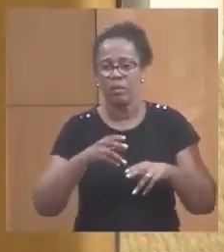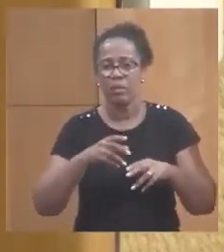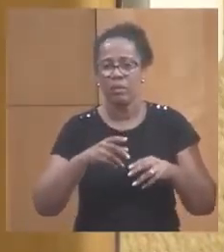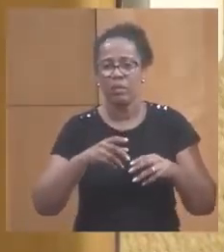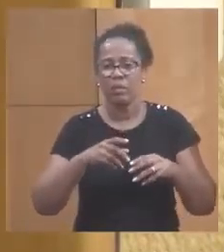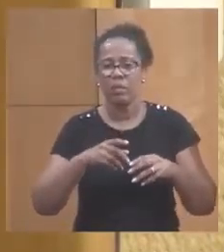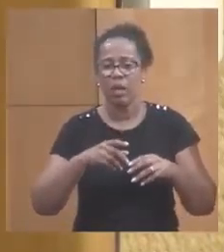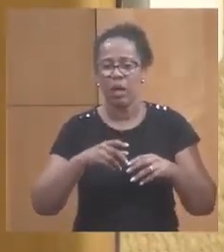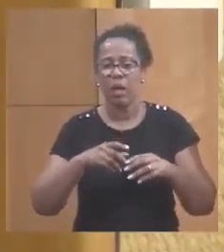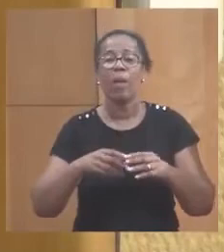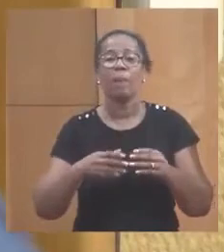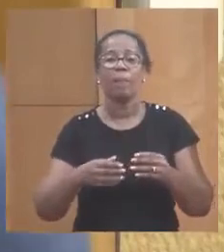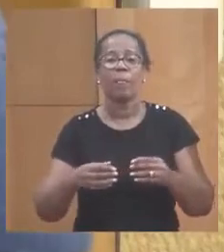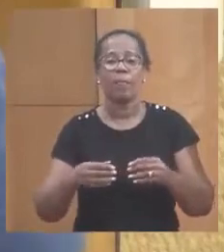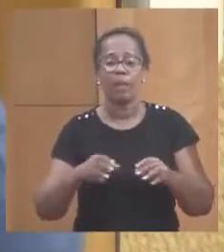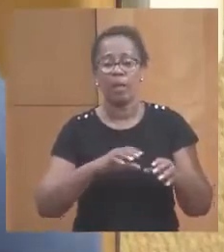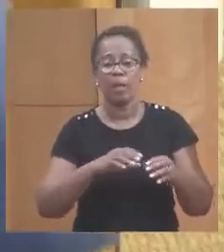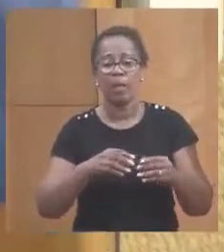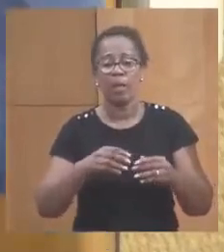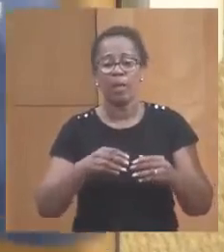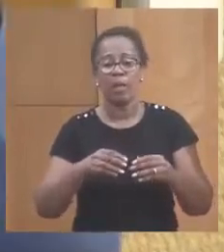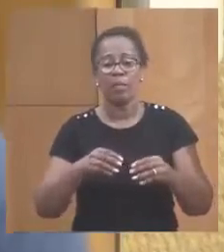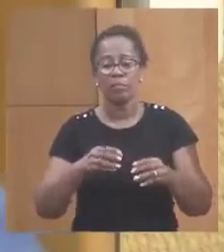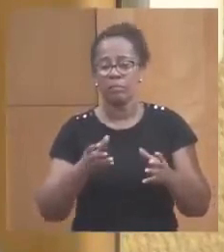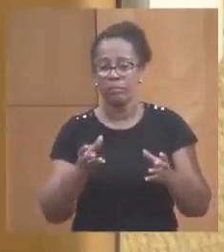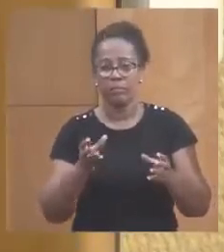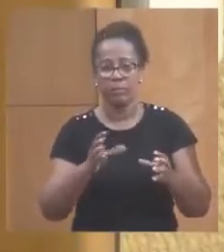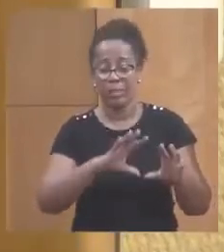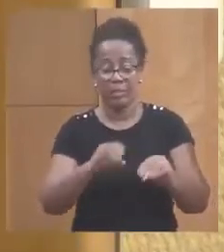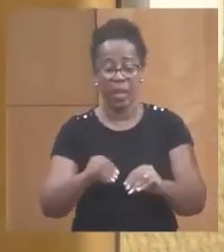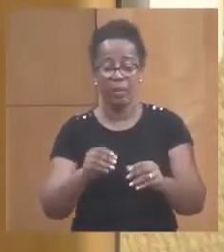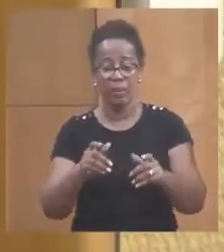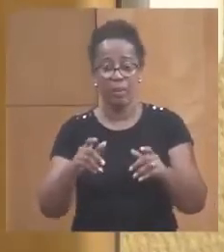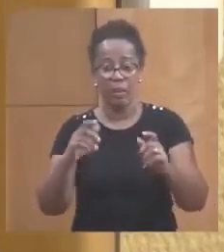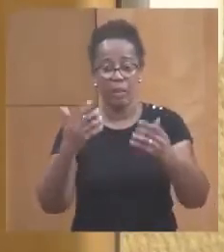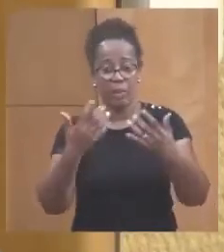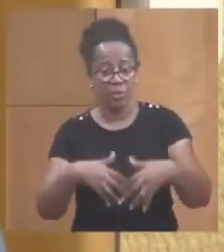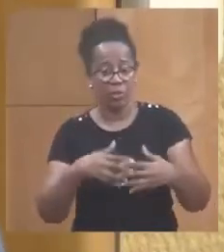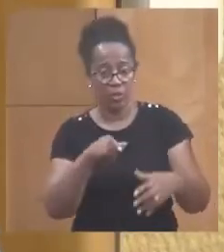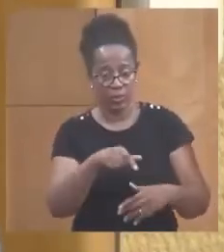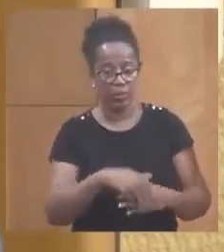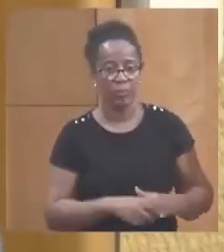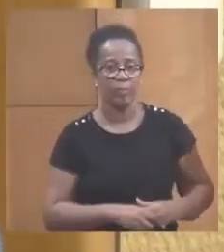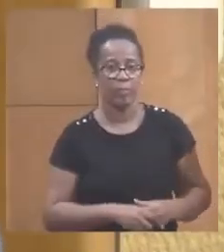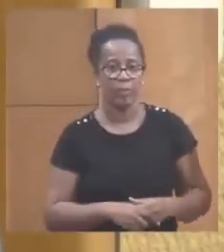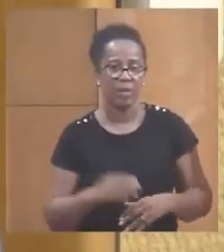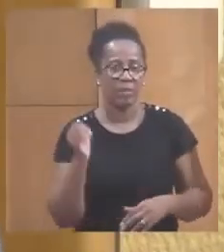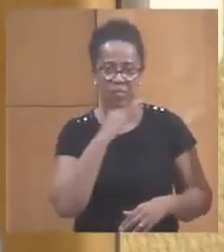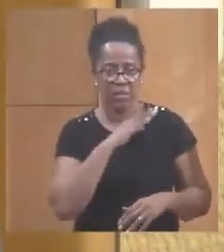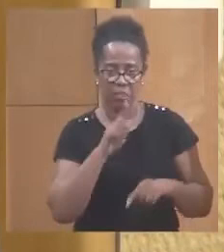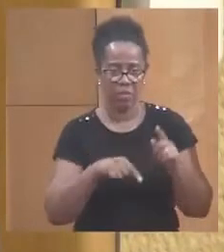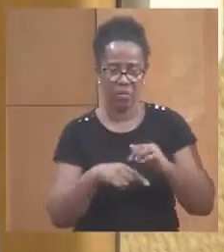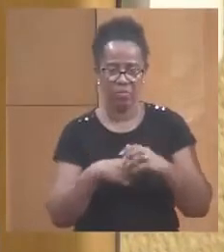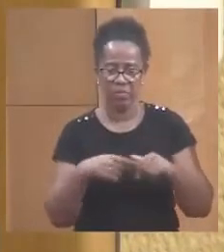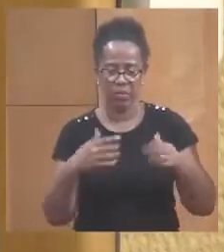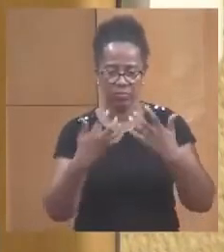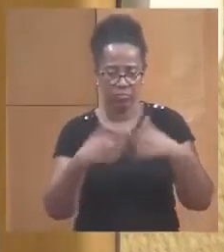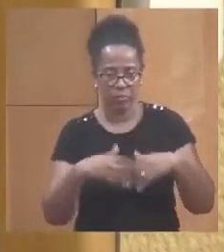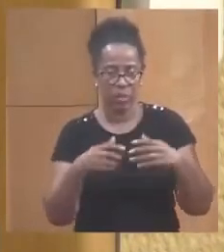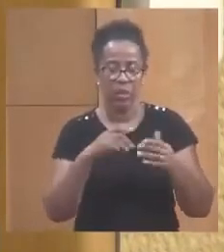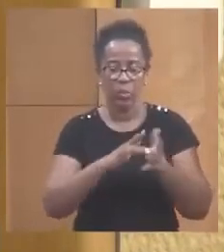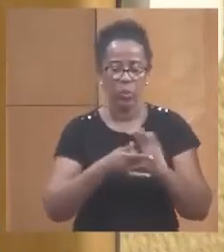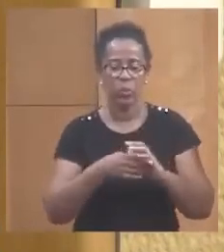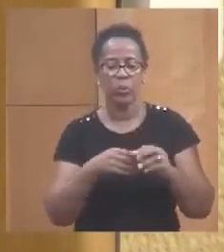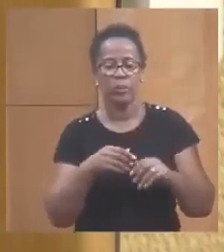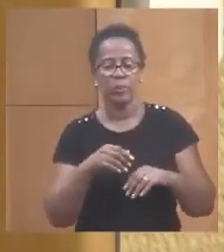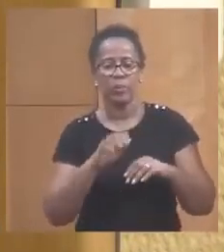Ça se monte très vite puisque c'est une machine simplement qu'on installe sur une tour qui est là. Mais en tout cas, toutes les consultations déjà